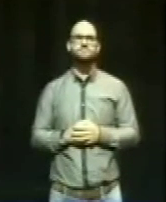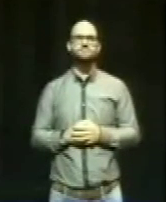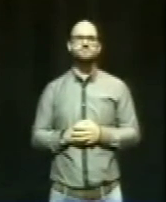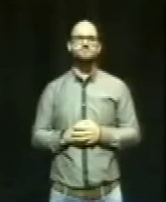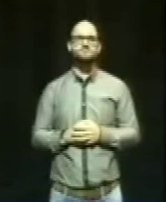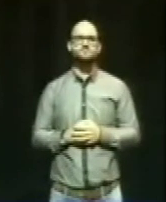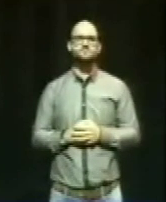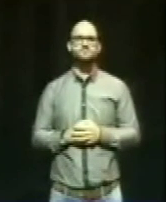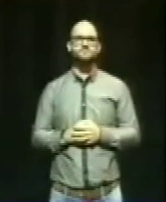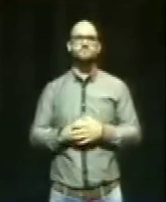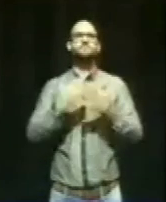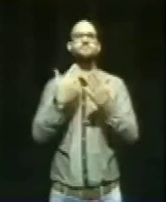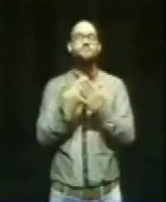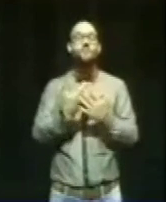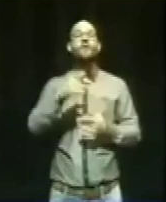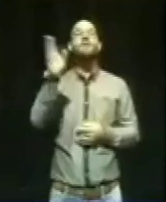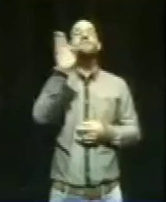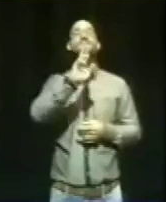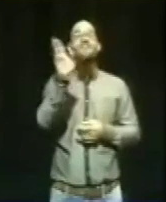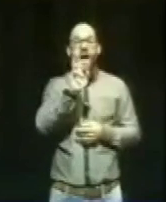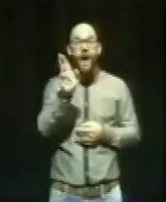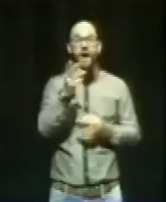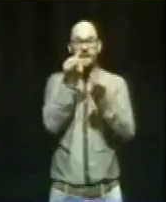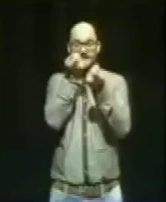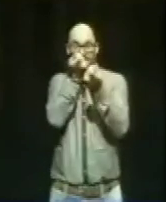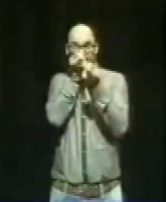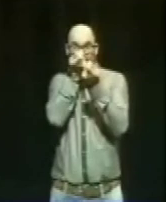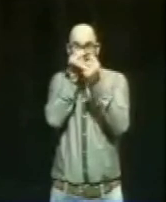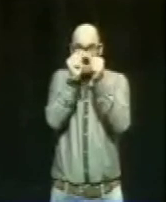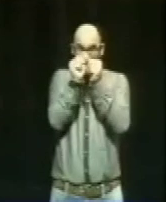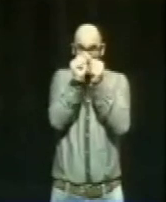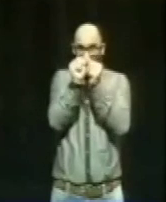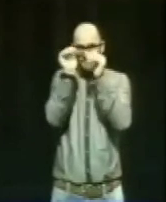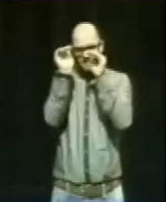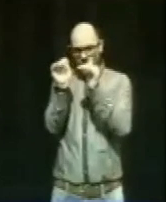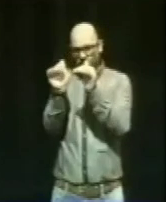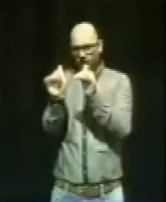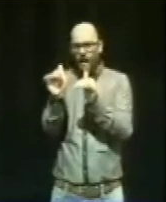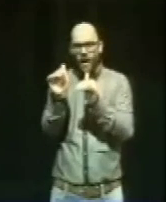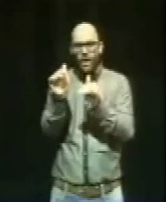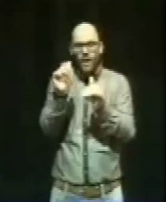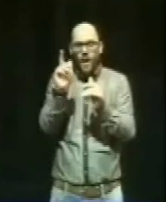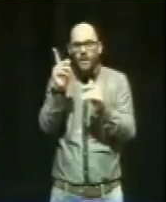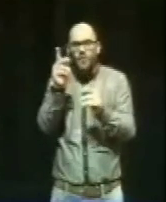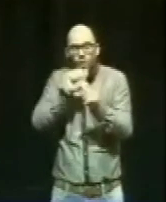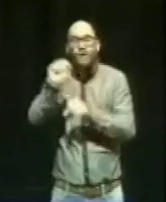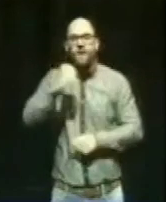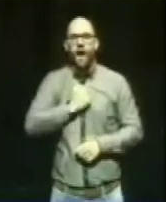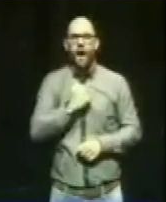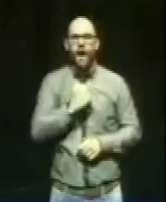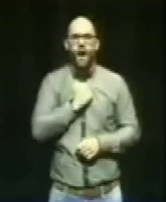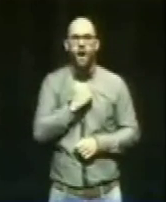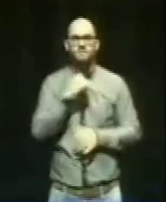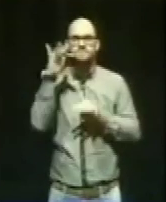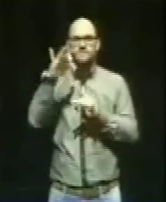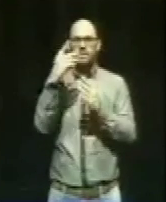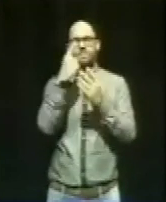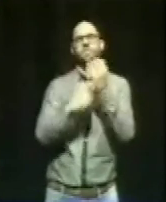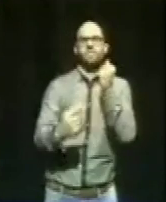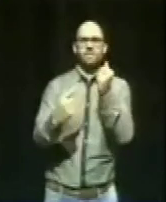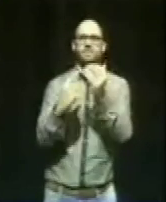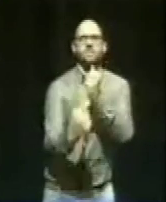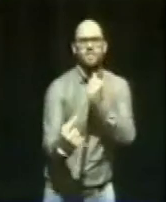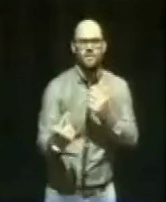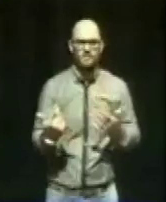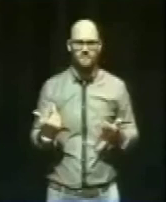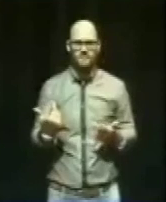bei denen es noch ausreicht, leben in Angst, abzurutschen. Der Druck steigt. Arbeit macht inzwischen krank.